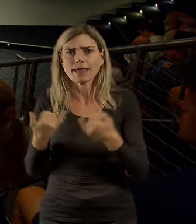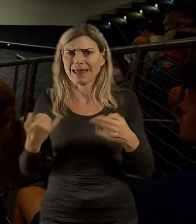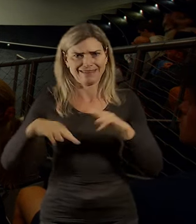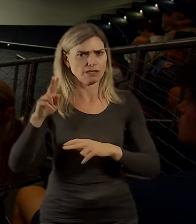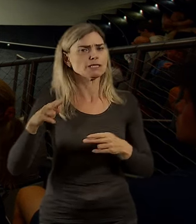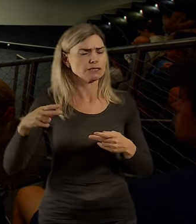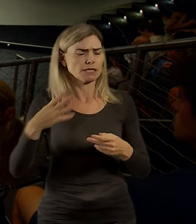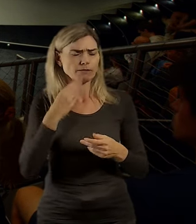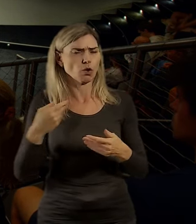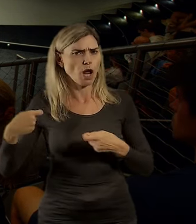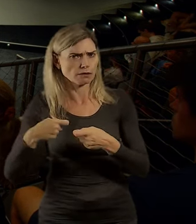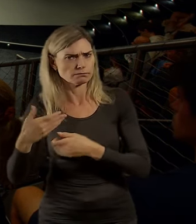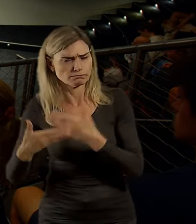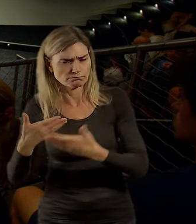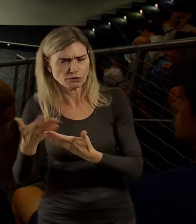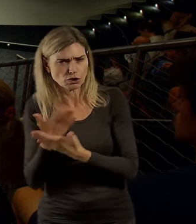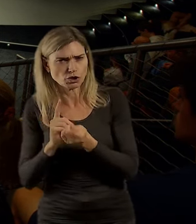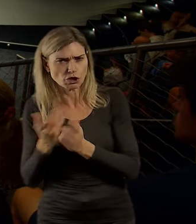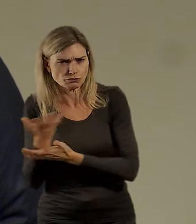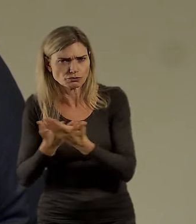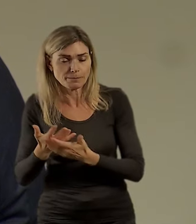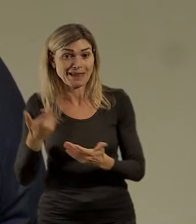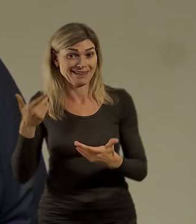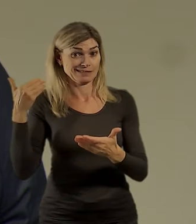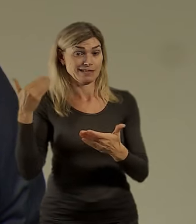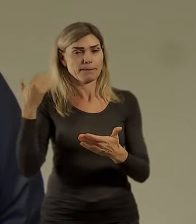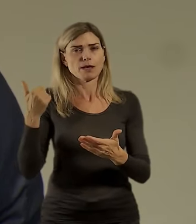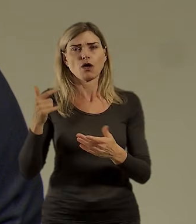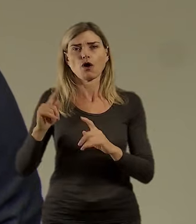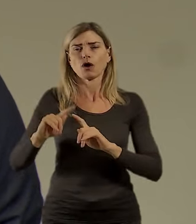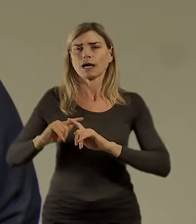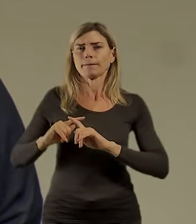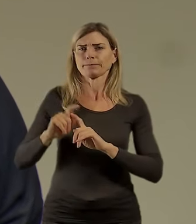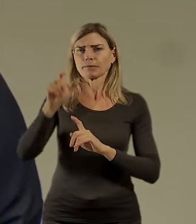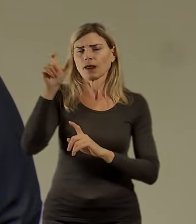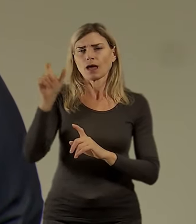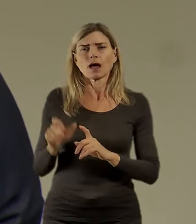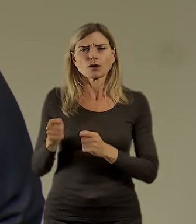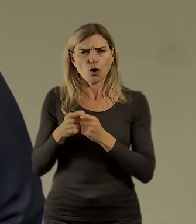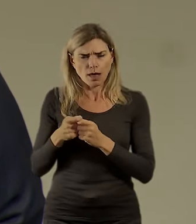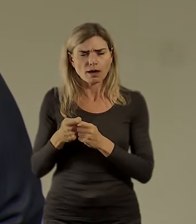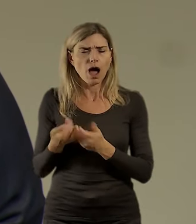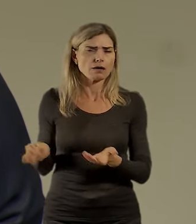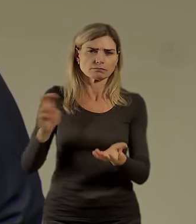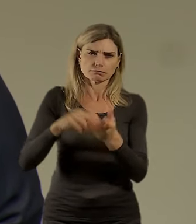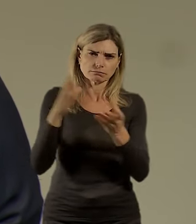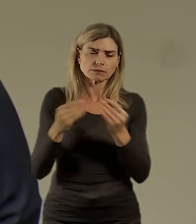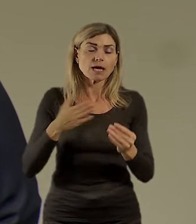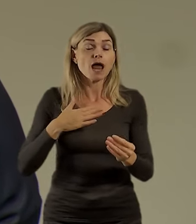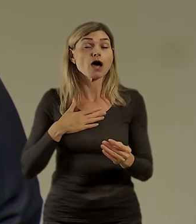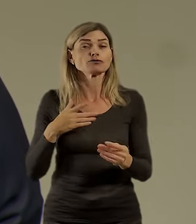řešení. Teď zrovna nedávno jsme prezentovali kolegům vlastně takový naše inovativní nápady,